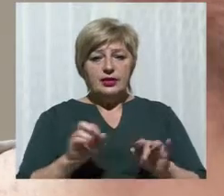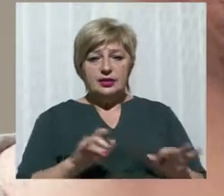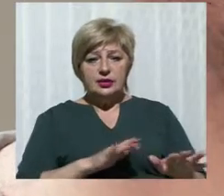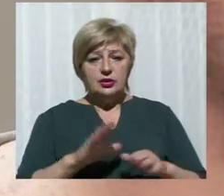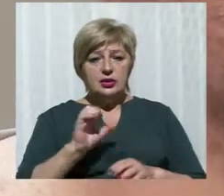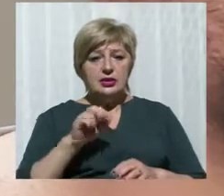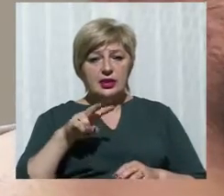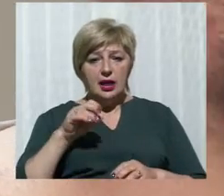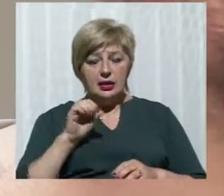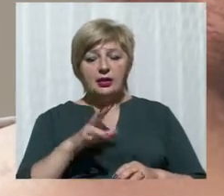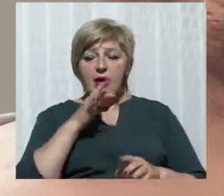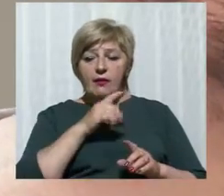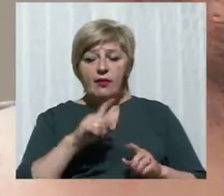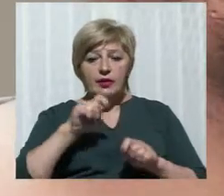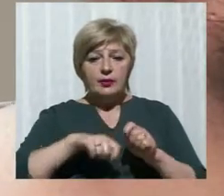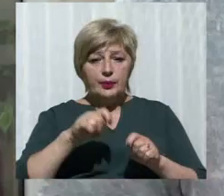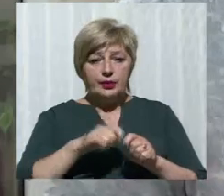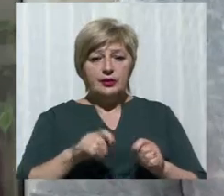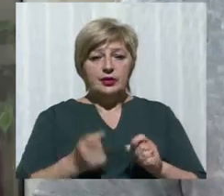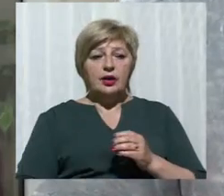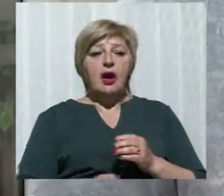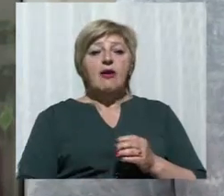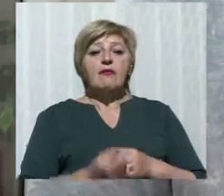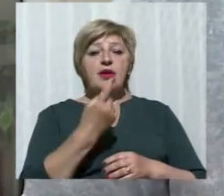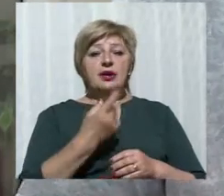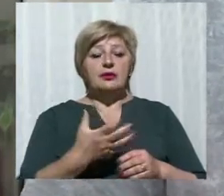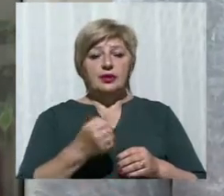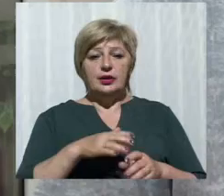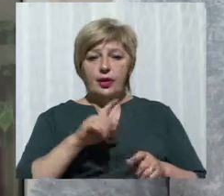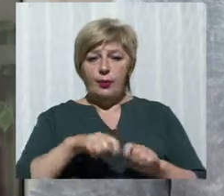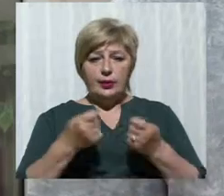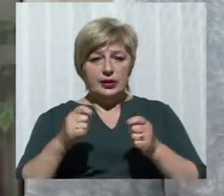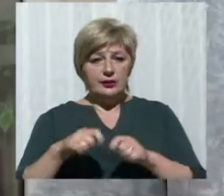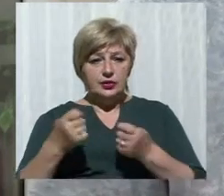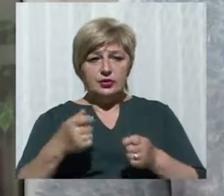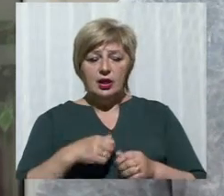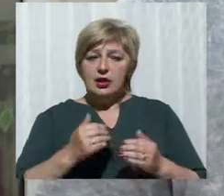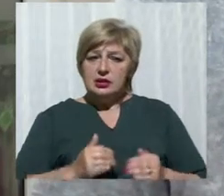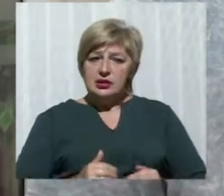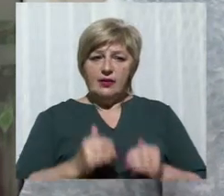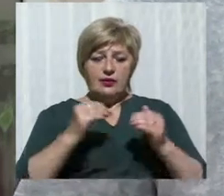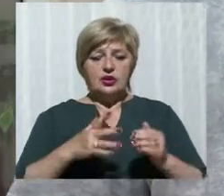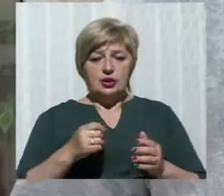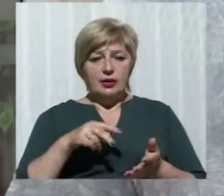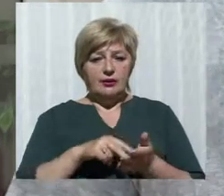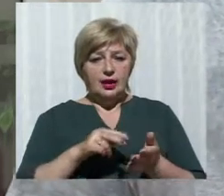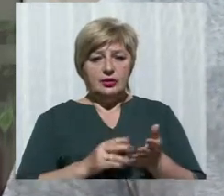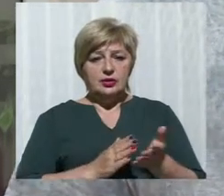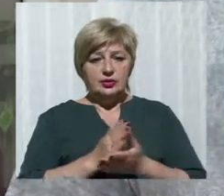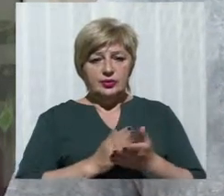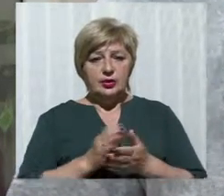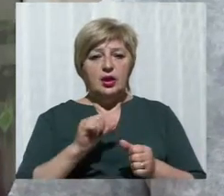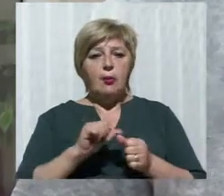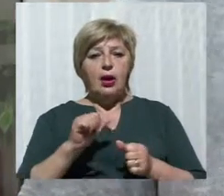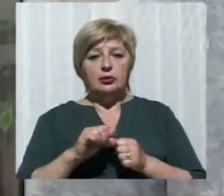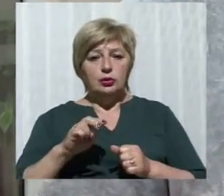За його словами, під час перевірки виявили ряд порушень. Невідповідний пасажиропотік, завищена вартість обслуговування та пального. Більшість розрахунків,